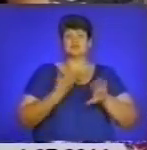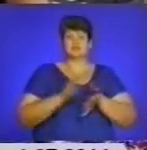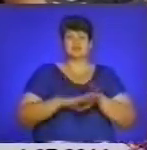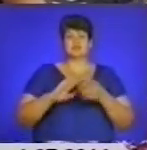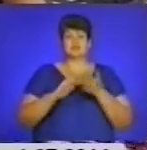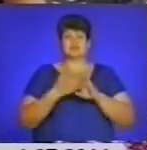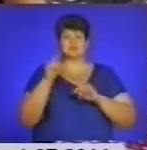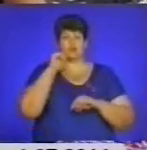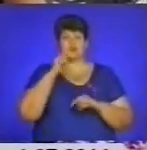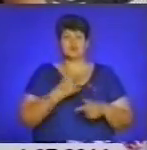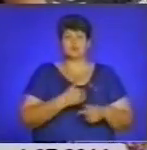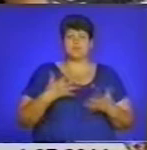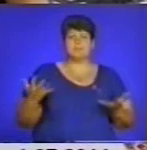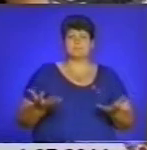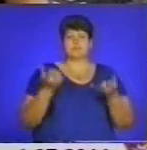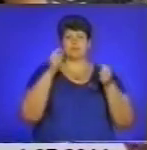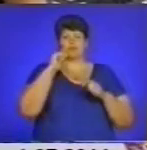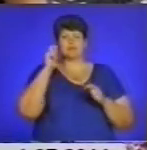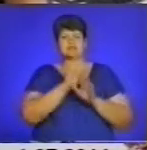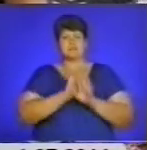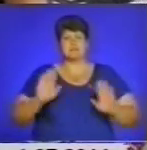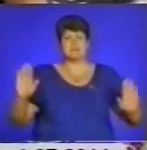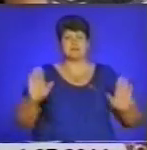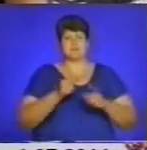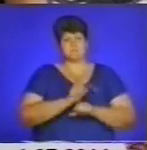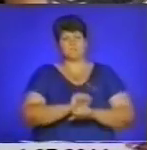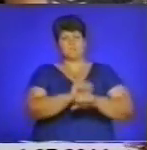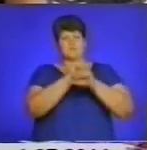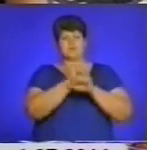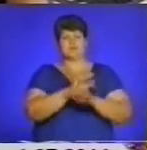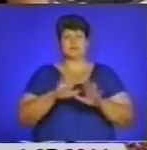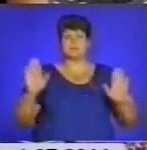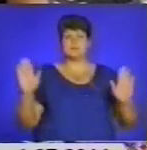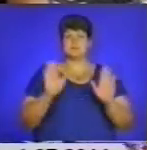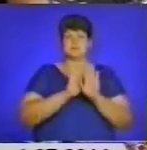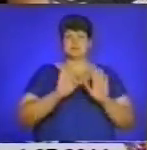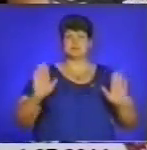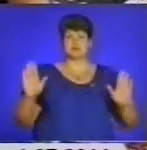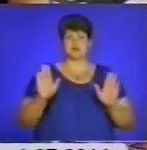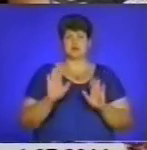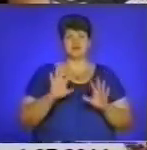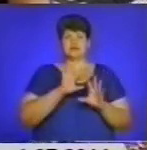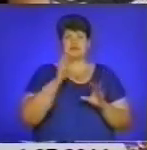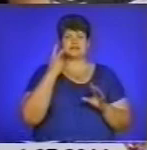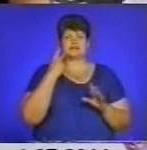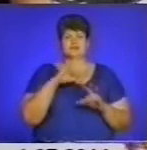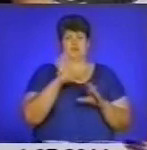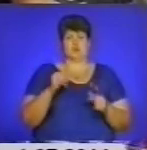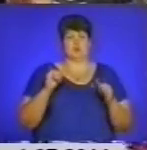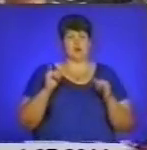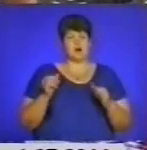підтримати такими українськими піснями, повстанськими піснями наш народ і сказати, що не знаю, так погано, що можна...